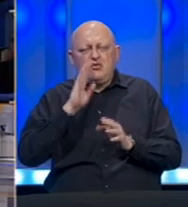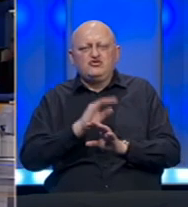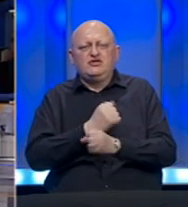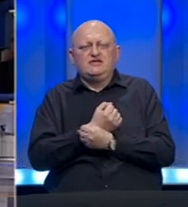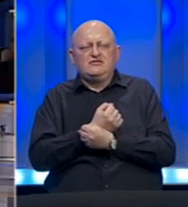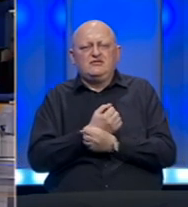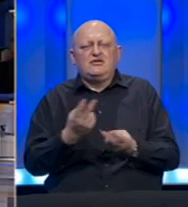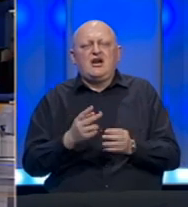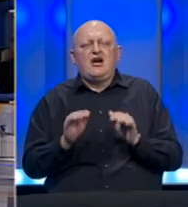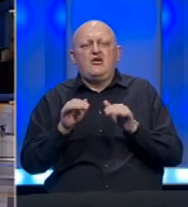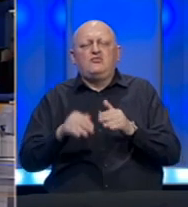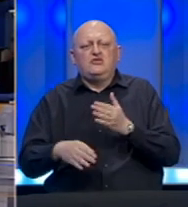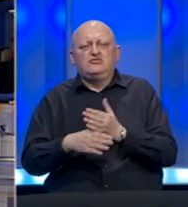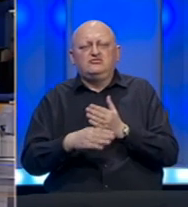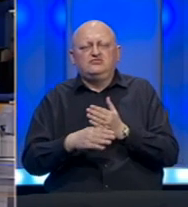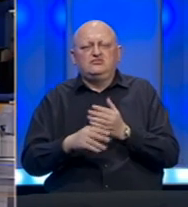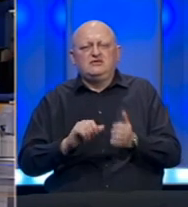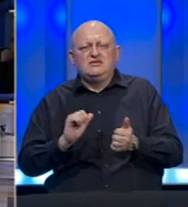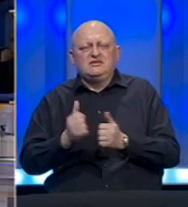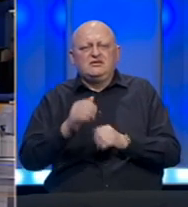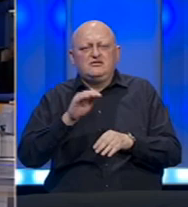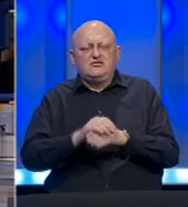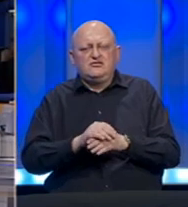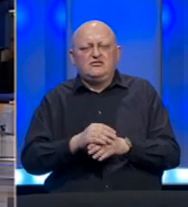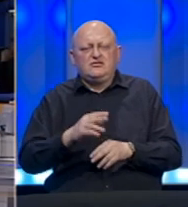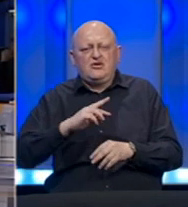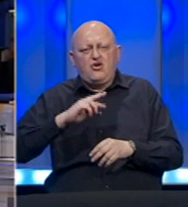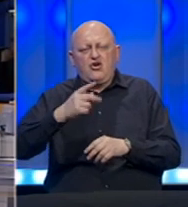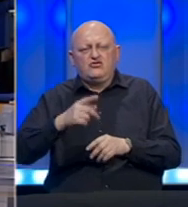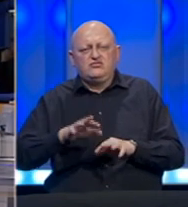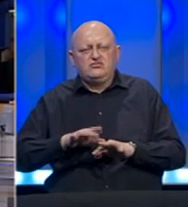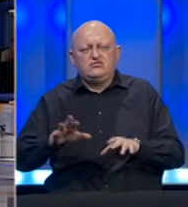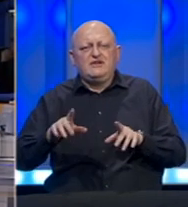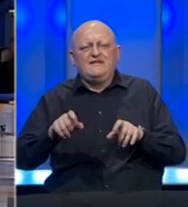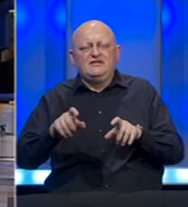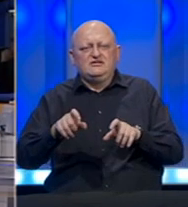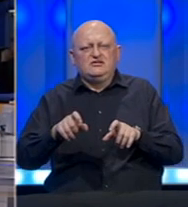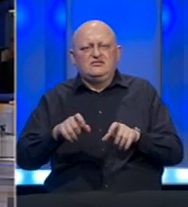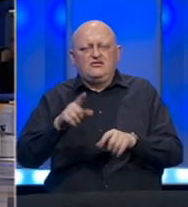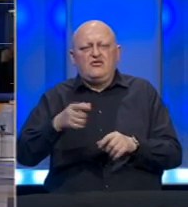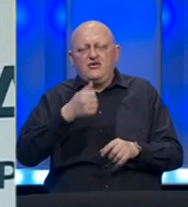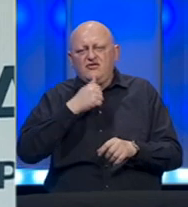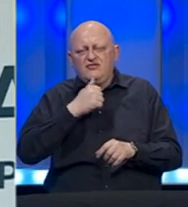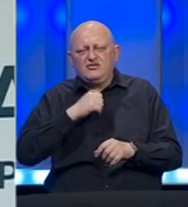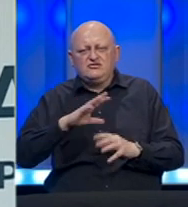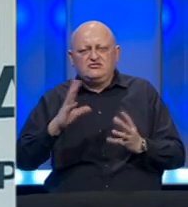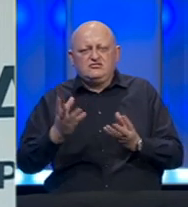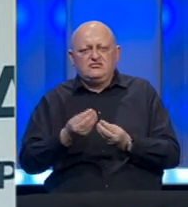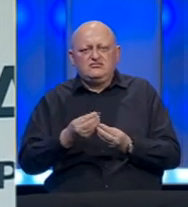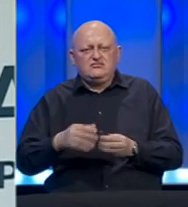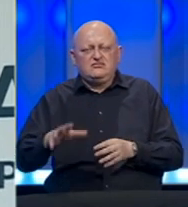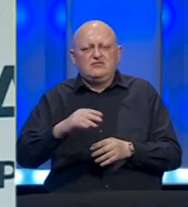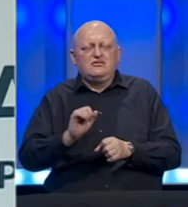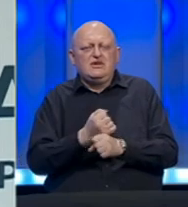i Hercegovinu kao pomoć zemlji za prevenciju, otkrivanje i odgovor na pandemiju koronavirusa. Ovo finansiranje obuhvata niz